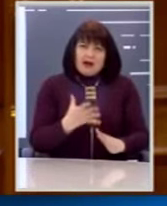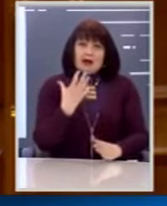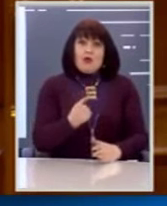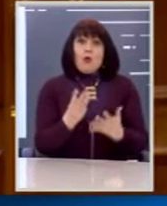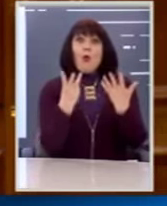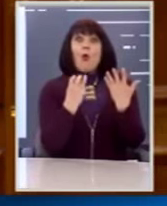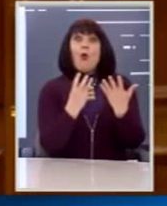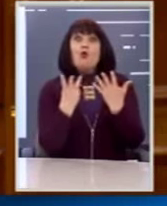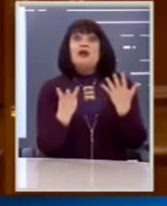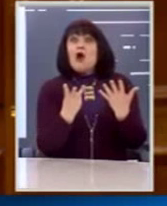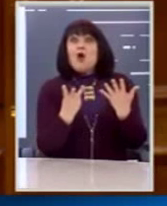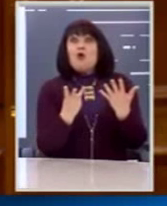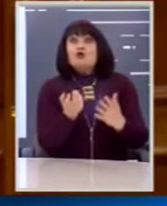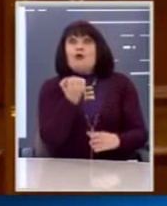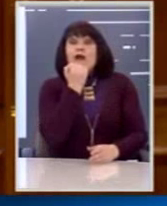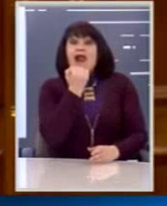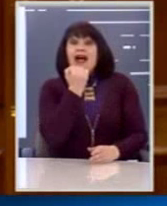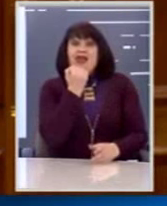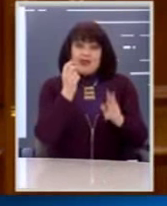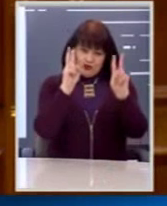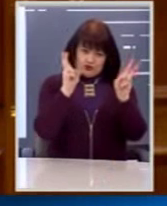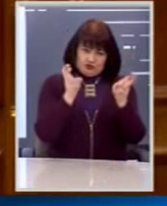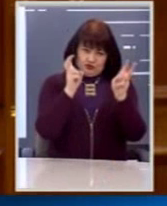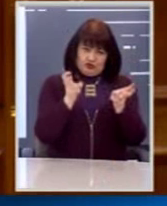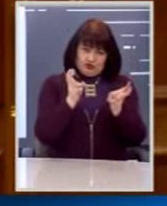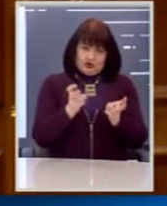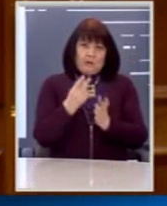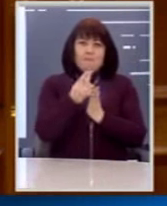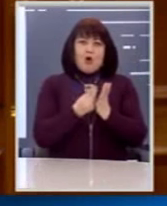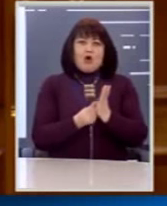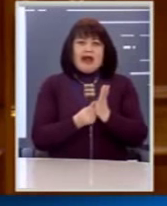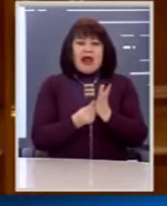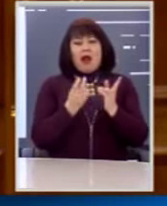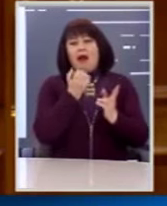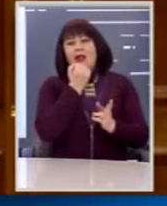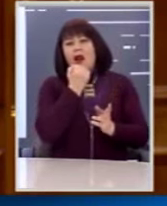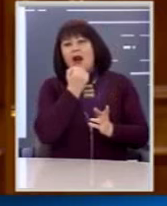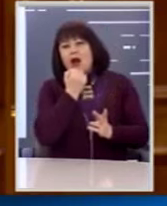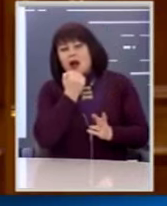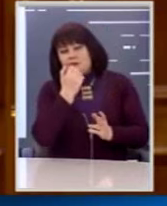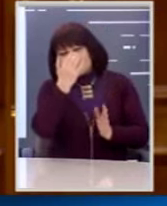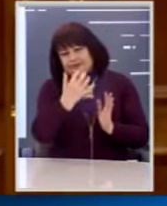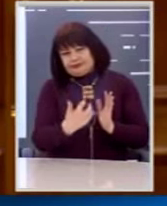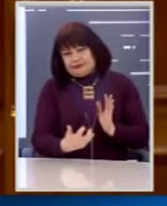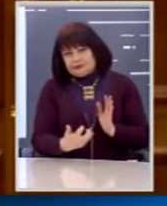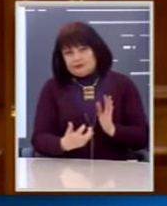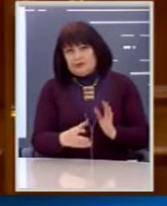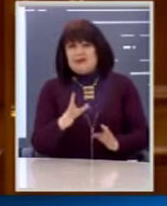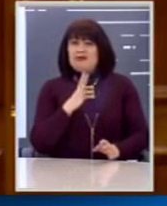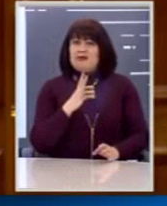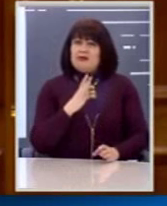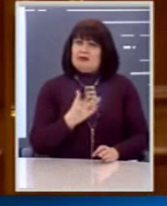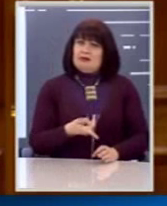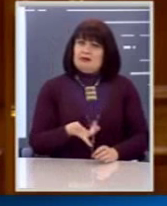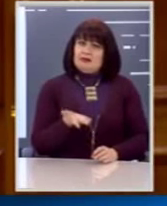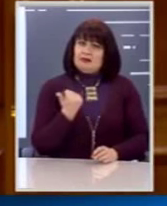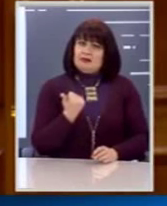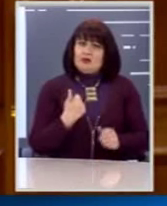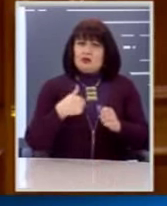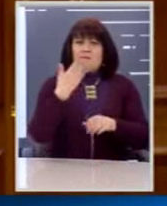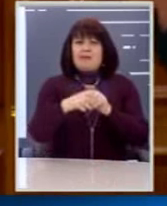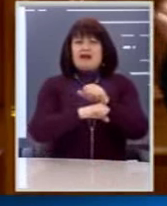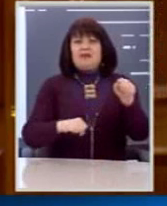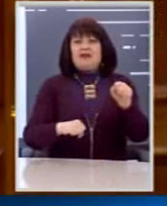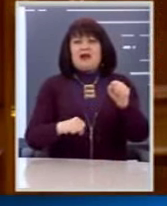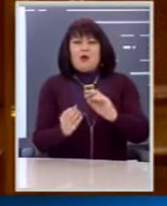88 λάθος σε εισαγωγικά μοριοδοτήσεις. Δηλαδή, άνθρωποι οι οποίοι δεν είχαν μεταπτυχιακό